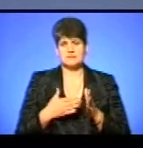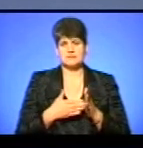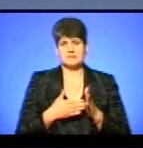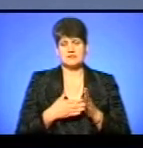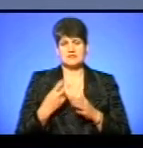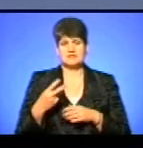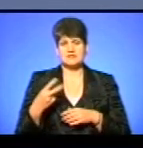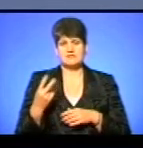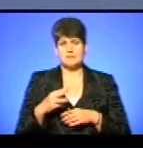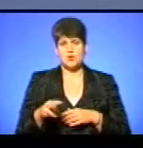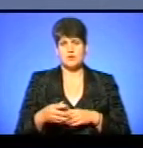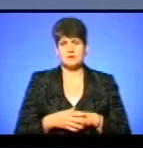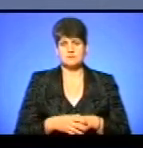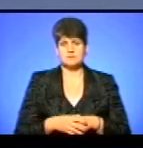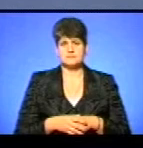22 мільйони.